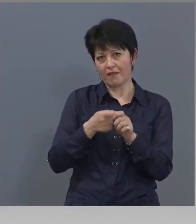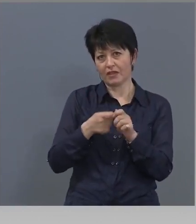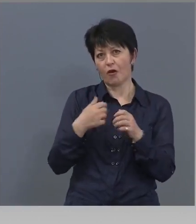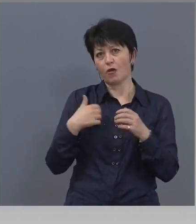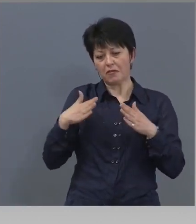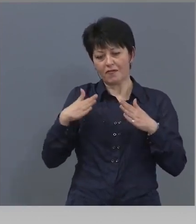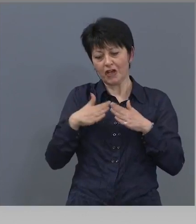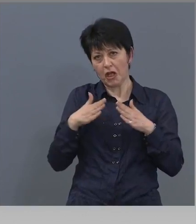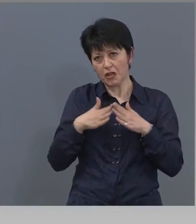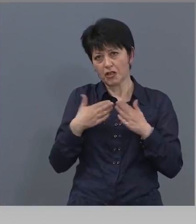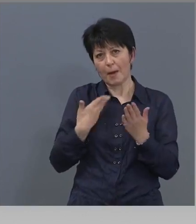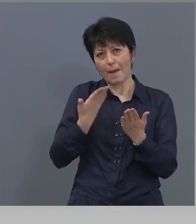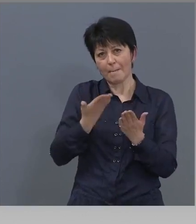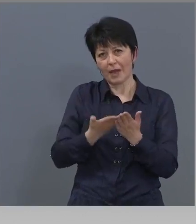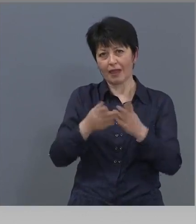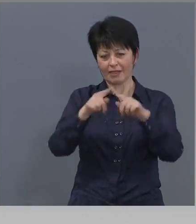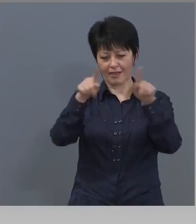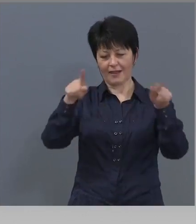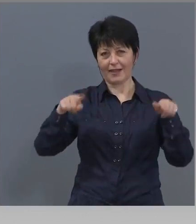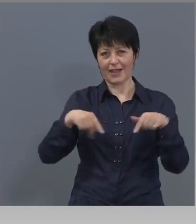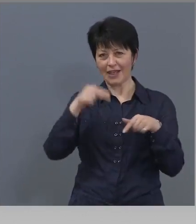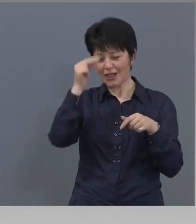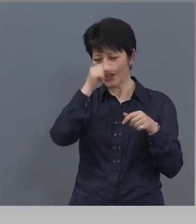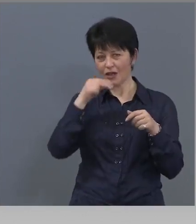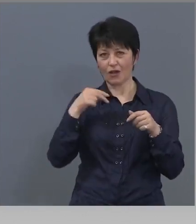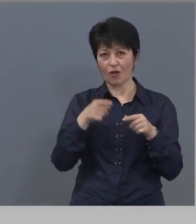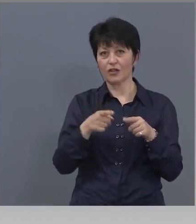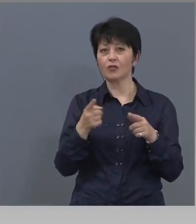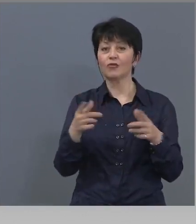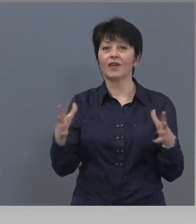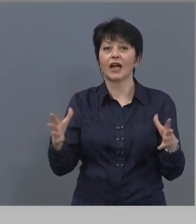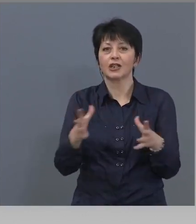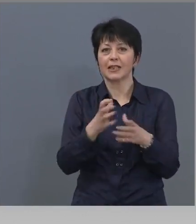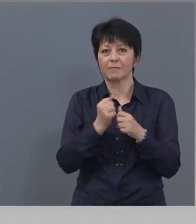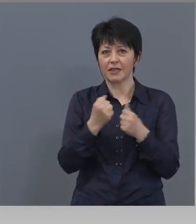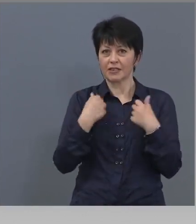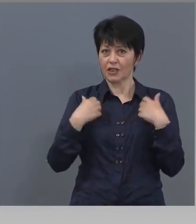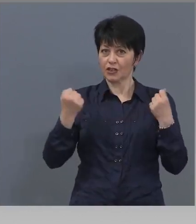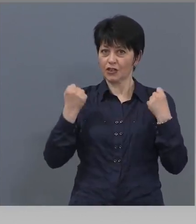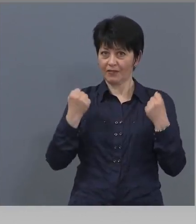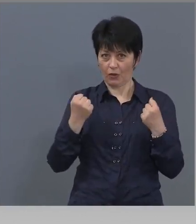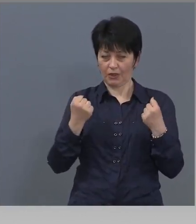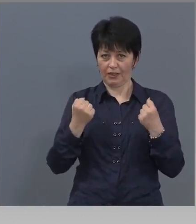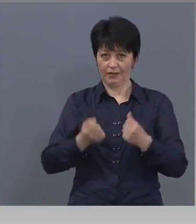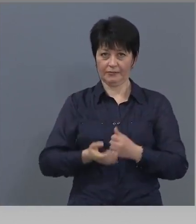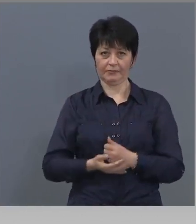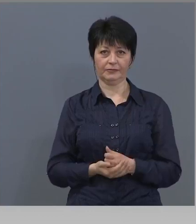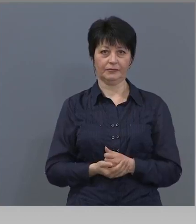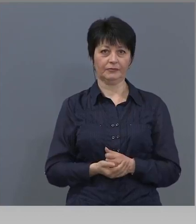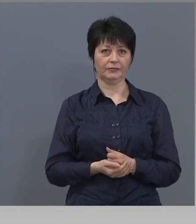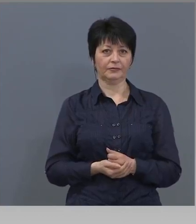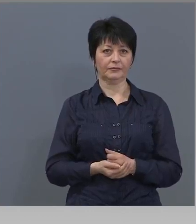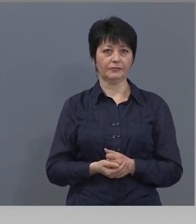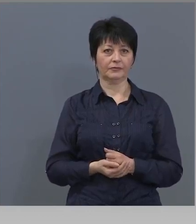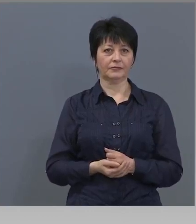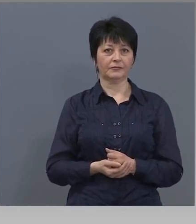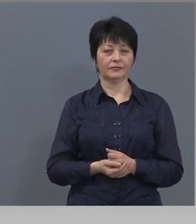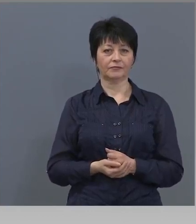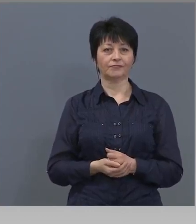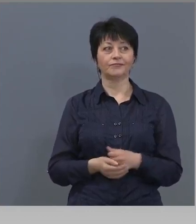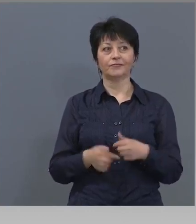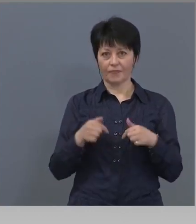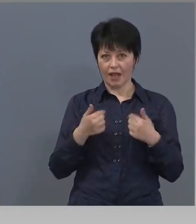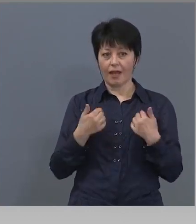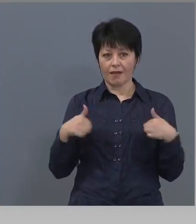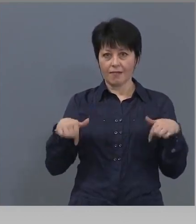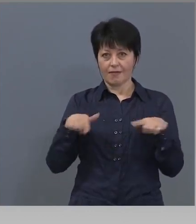ако това ще ни спести животи, защото целта оправдава средствата. Ние точно